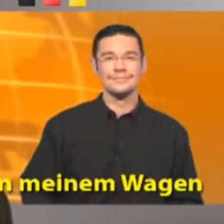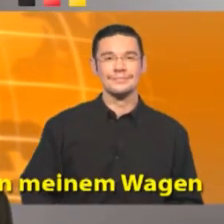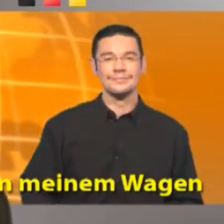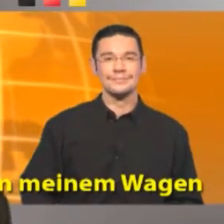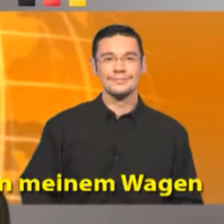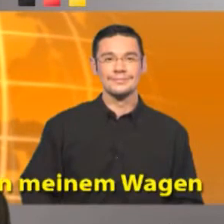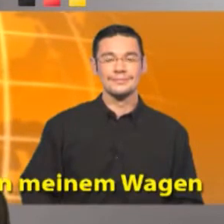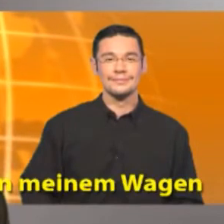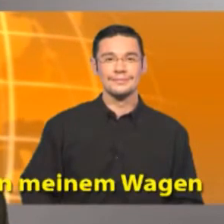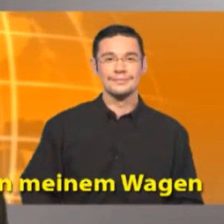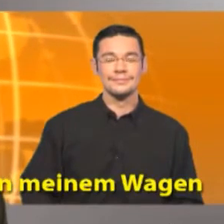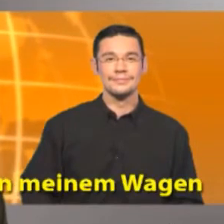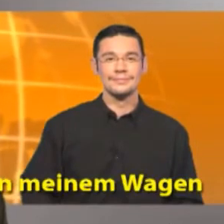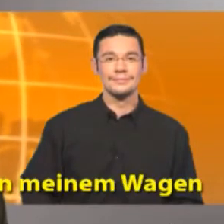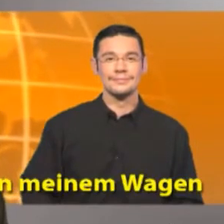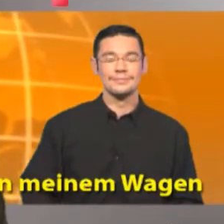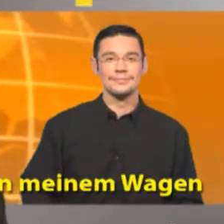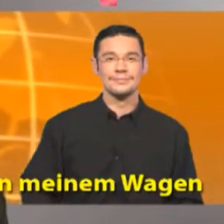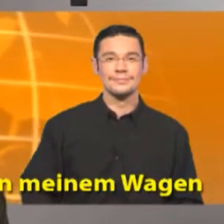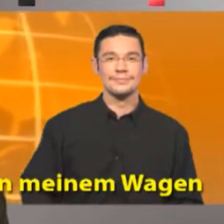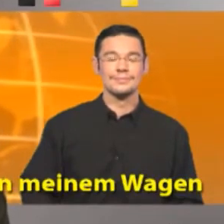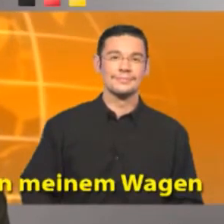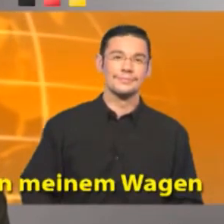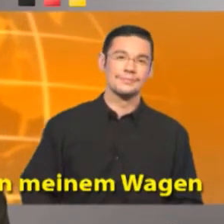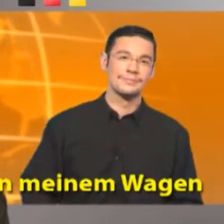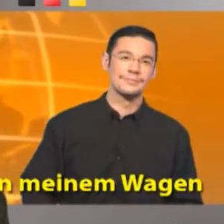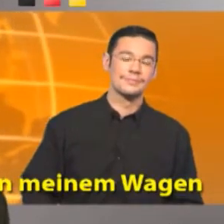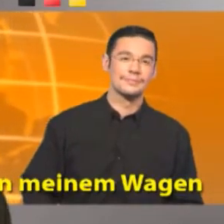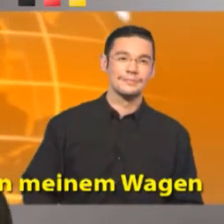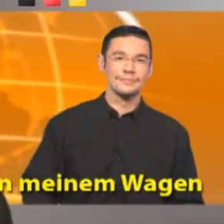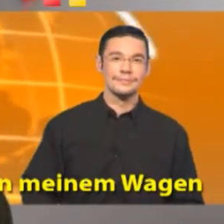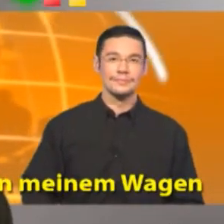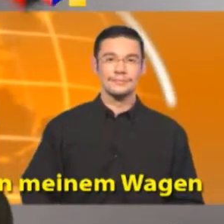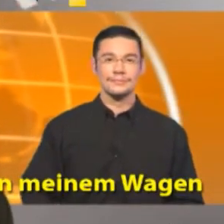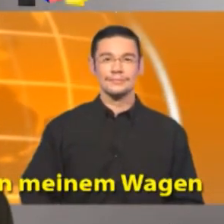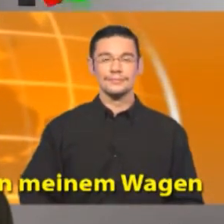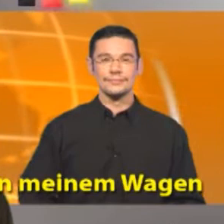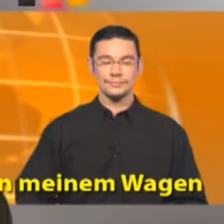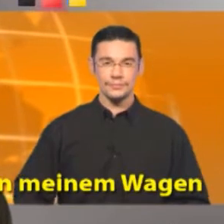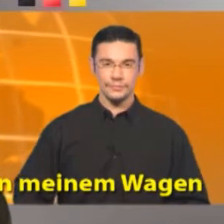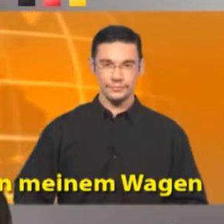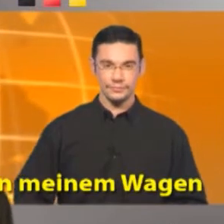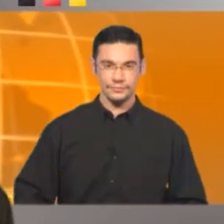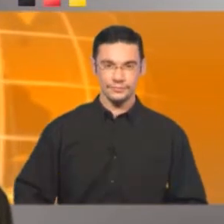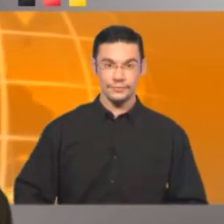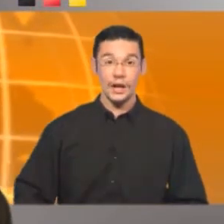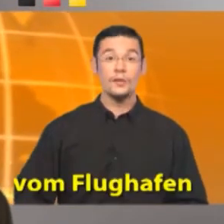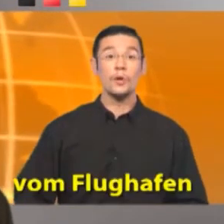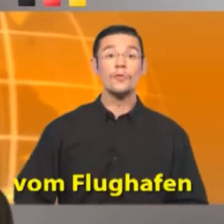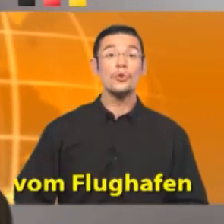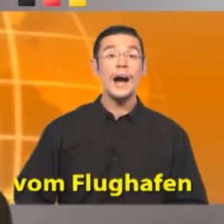Desde mi Automóvil Desde mi Automóvil